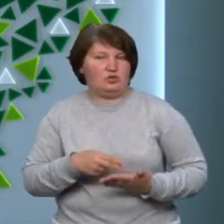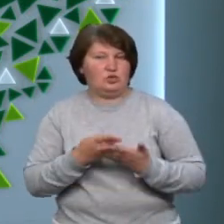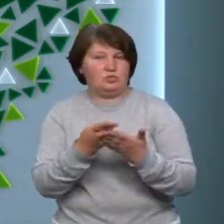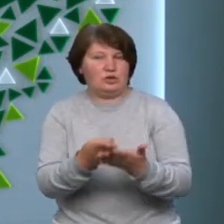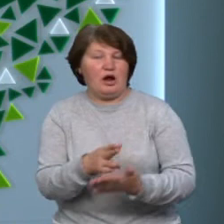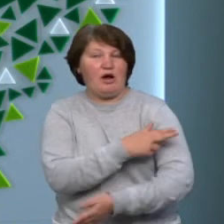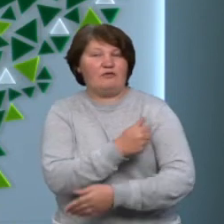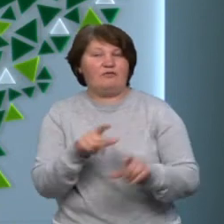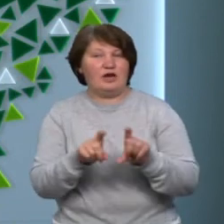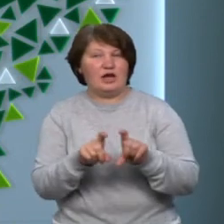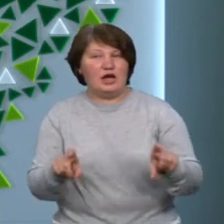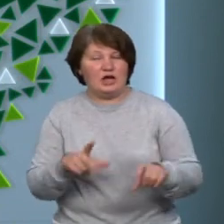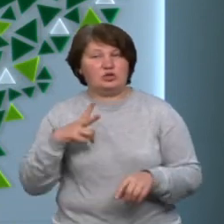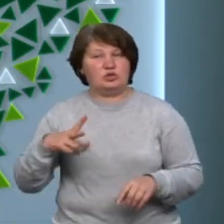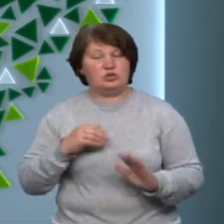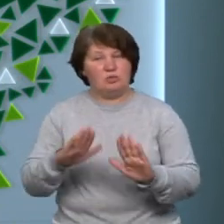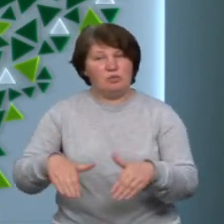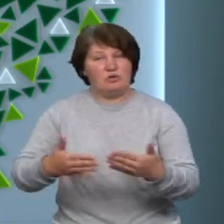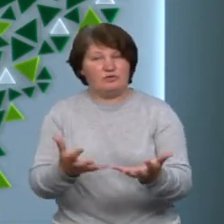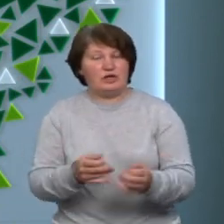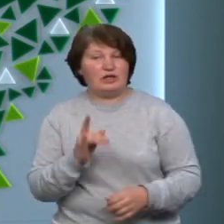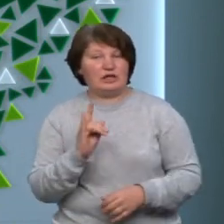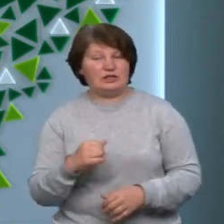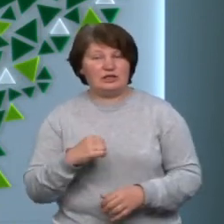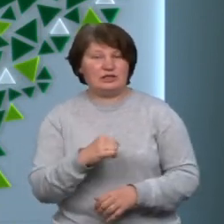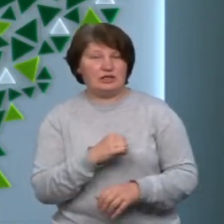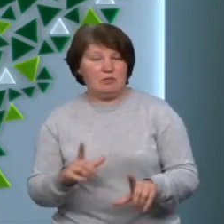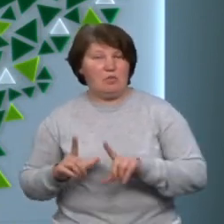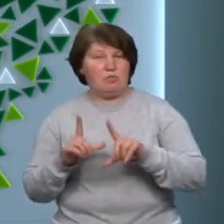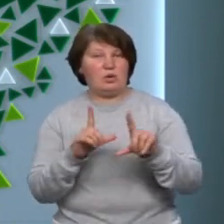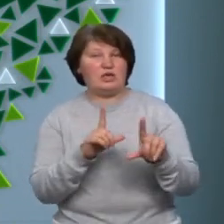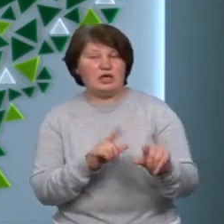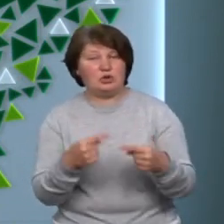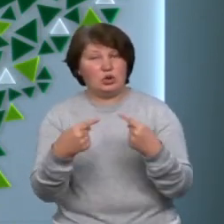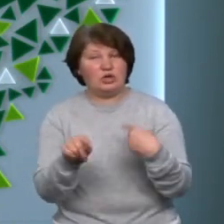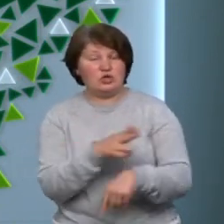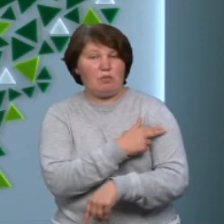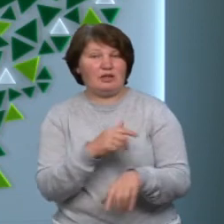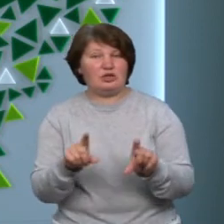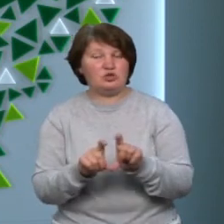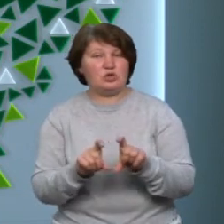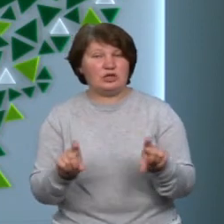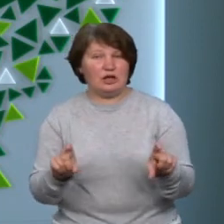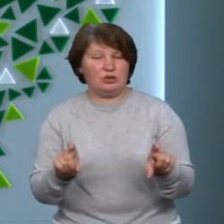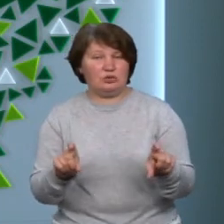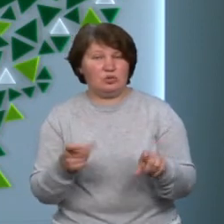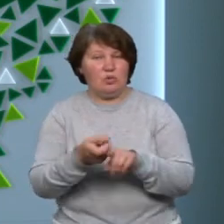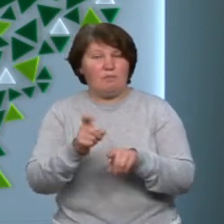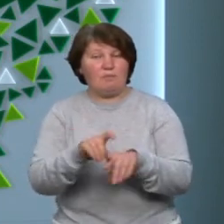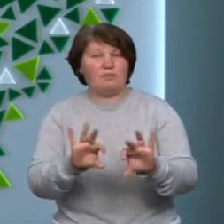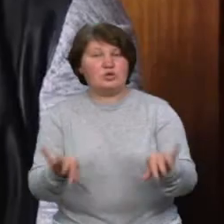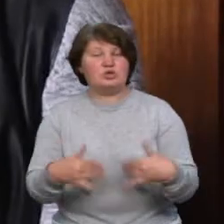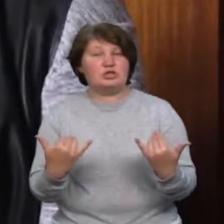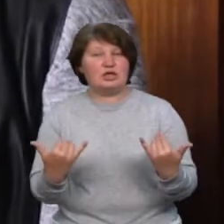лікарні доньці пацієнтки порадили взяти таксі і самотужки доправити хвору до іншого медичного закладу. Більше Оксана